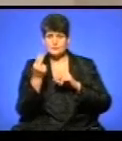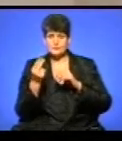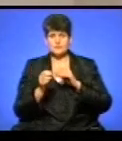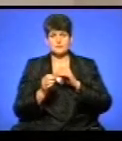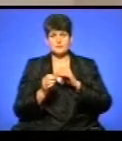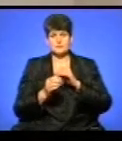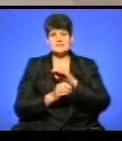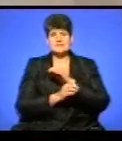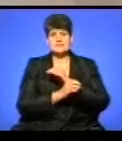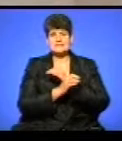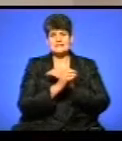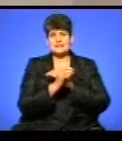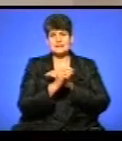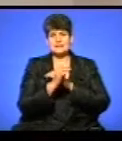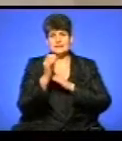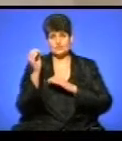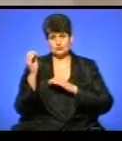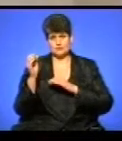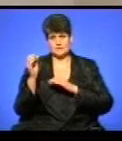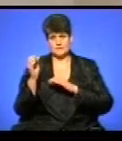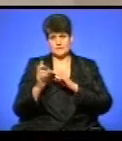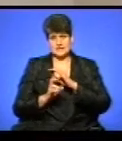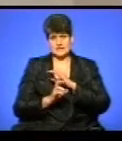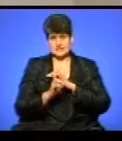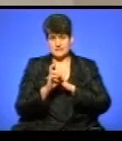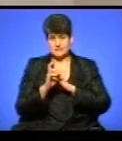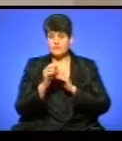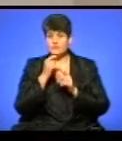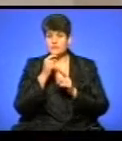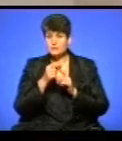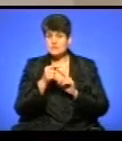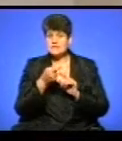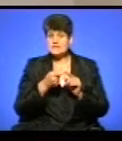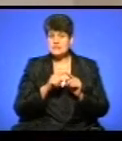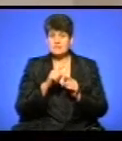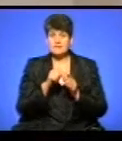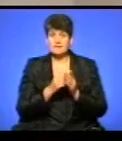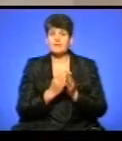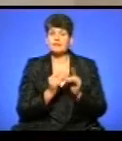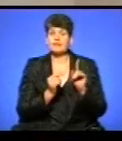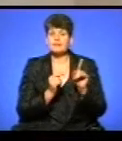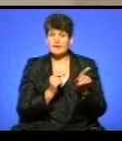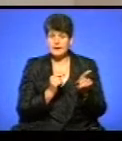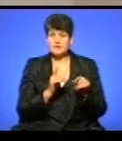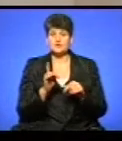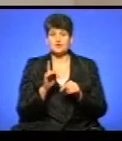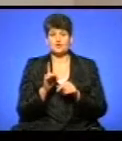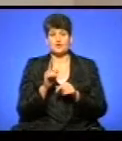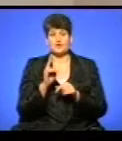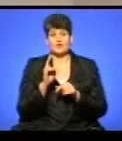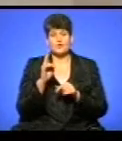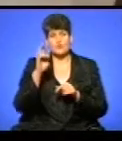церкви. Ну, я думаю, відповіді на це запитання є те, що все-таки король Владислав,